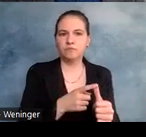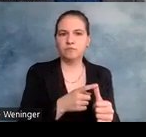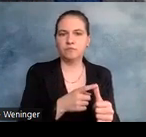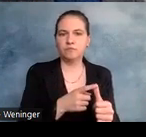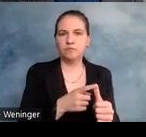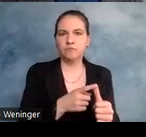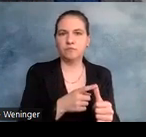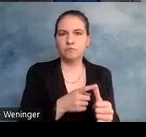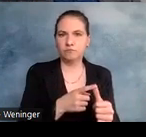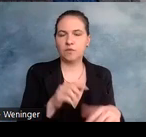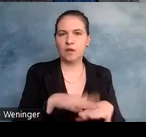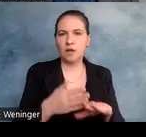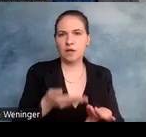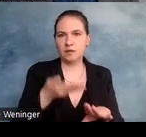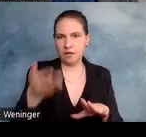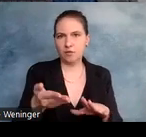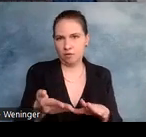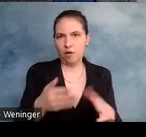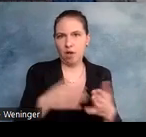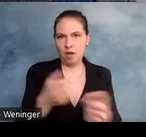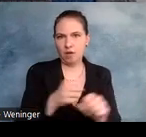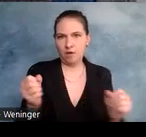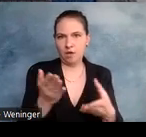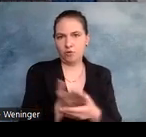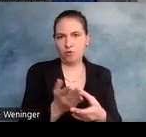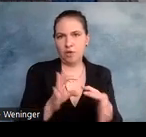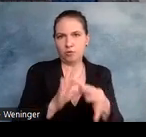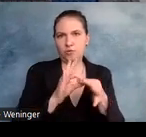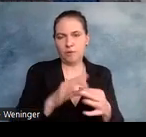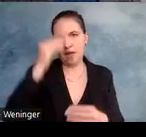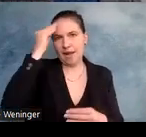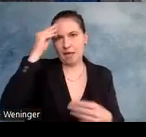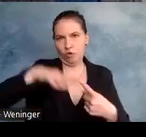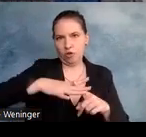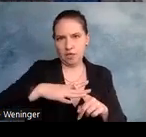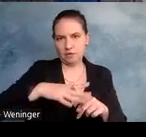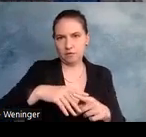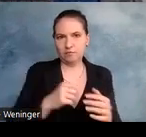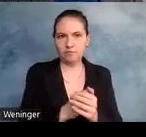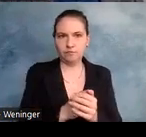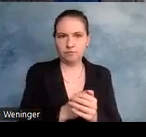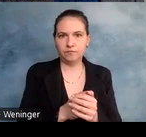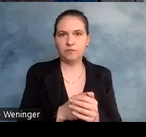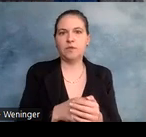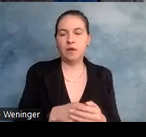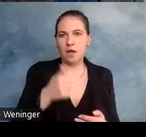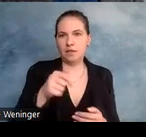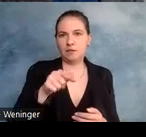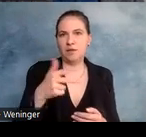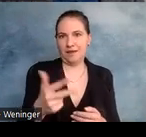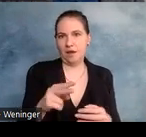diese Handreichung barrierefreie Dokumente im Lernkontext, die jetzt mittlerweile in der Version 1.3 draußen ist